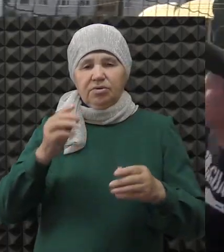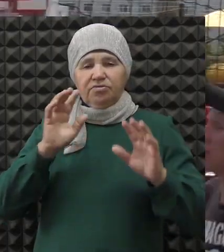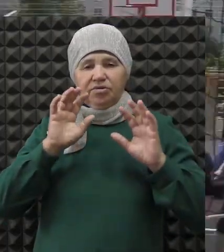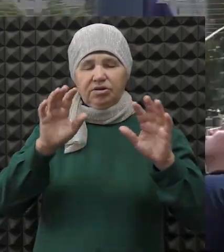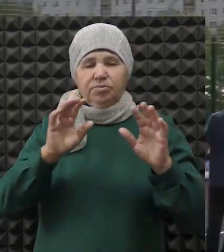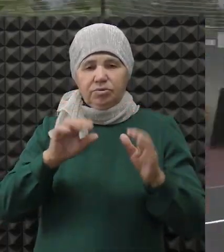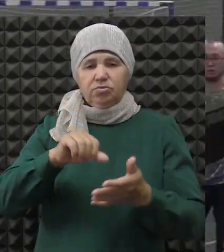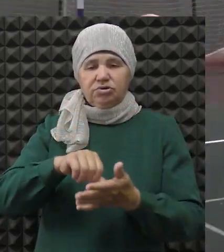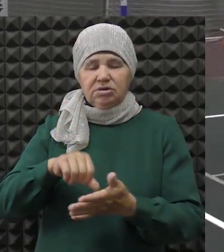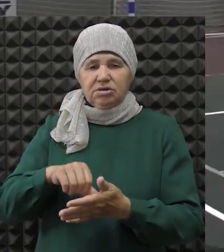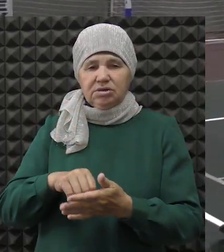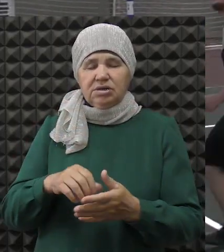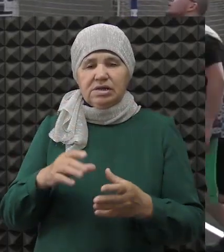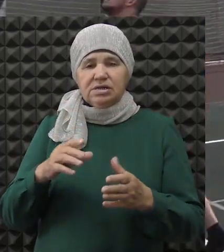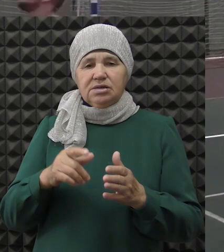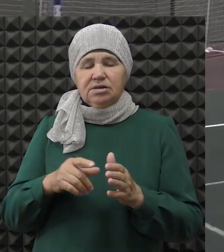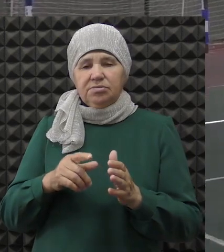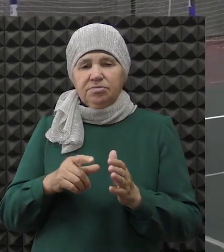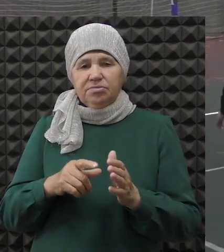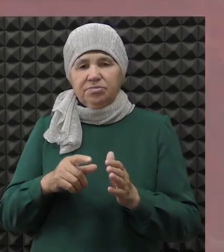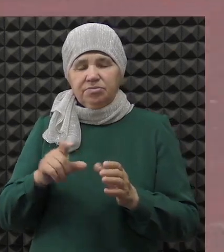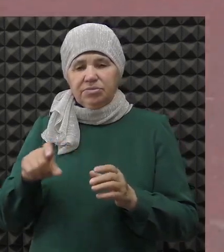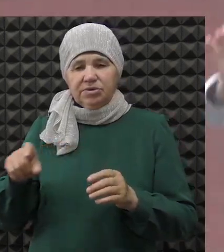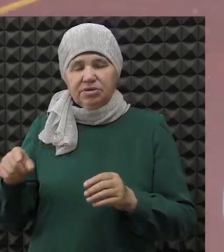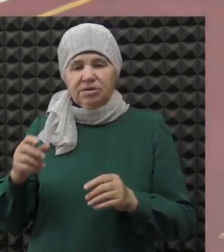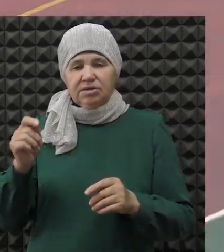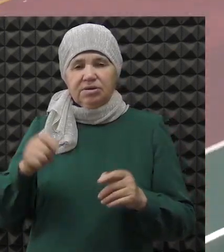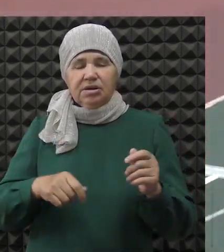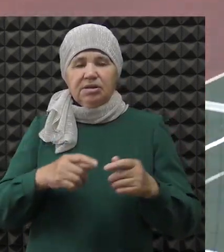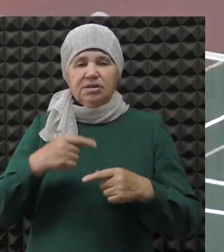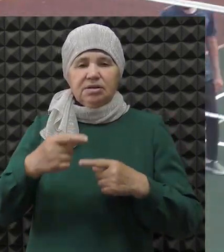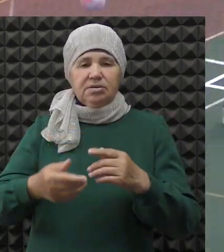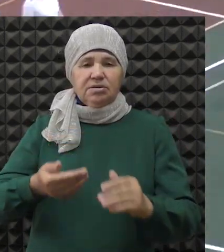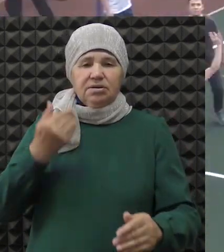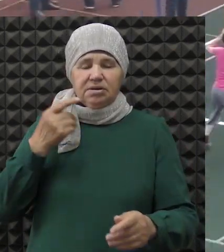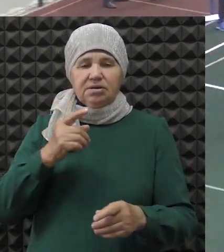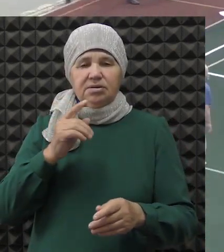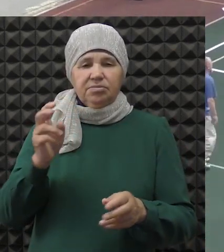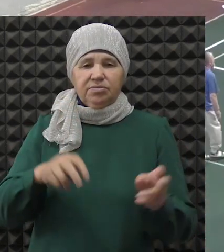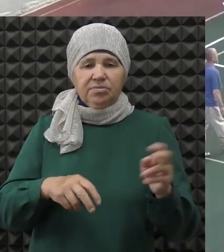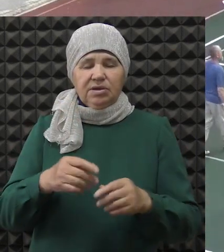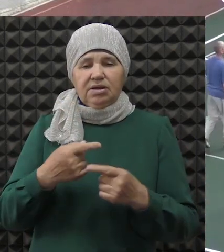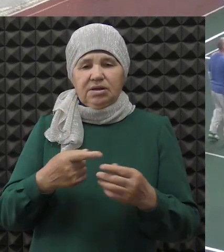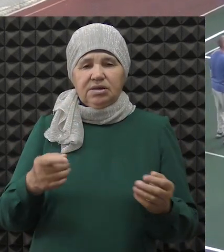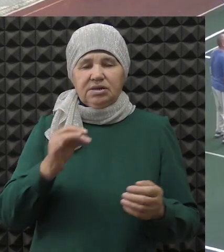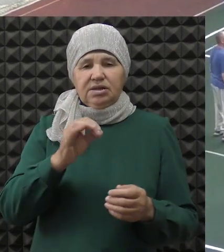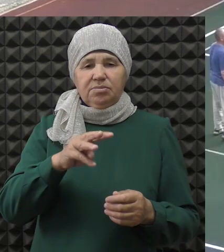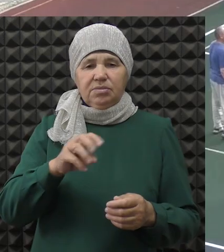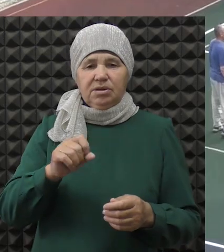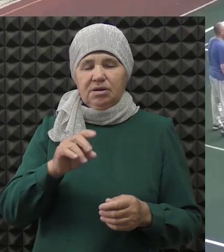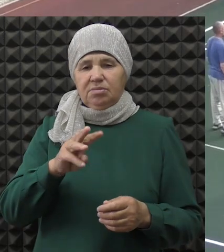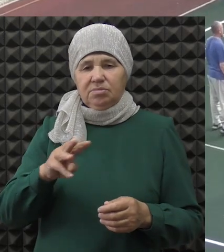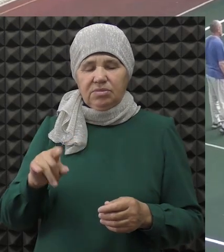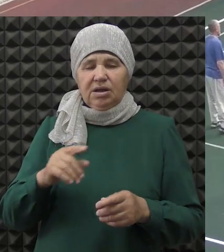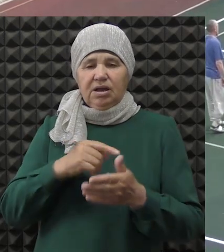по волейболу приняли участие представители семьи мечетей, причем в командах как на предыдущих соревнованиях были как прихожане, так и имамы мечетей.